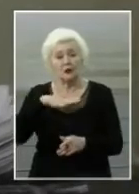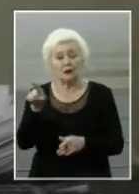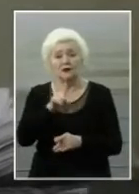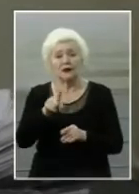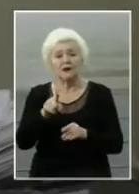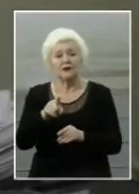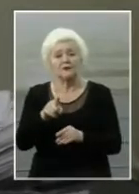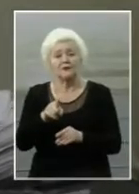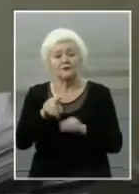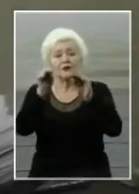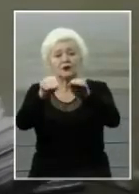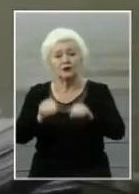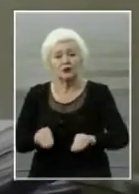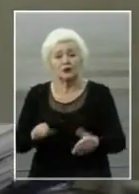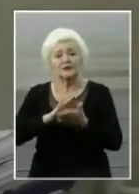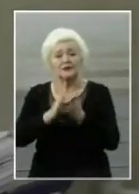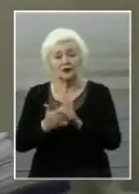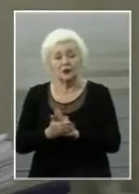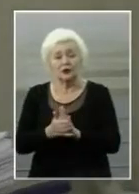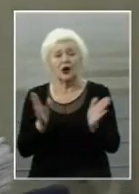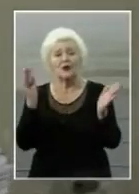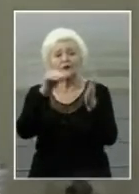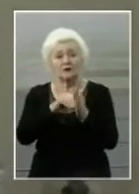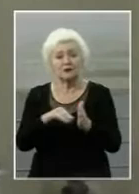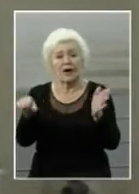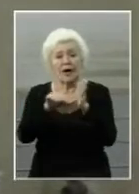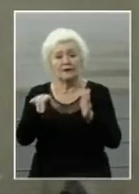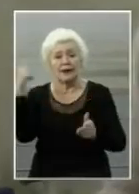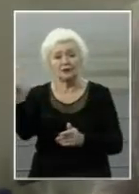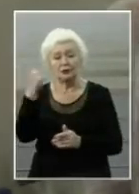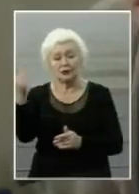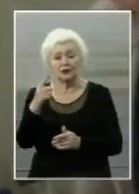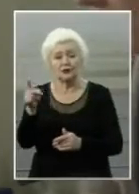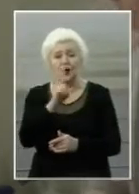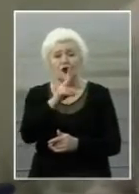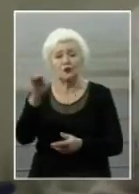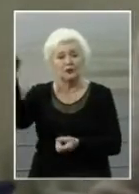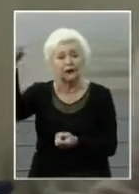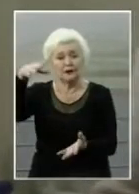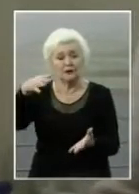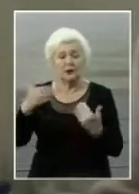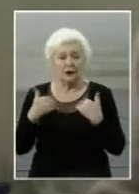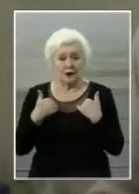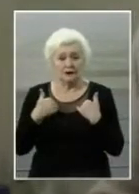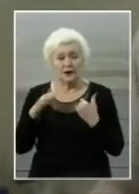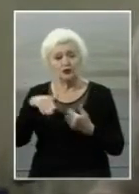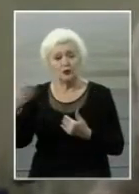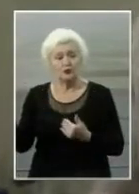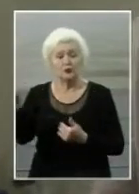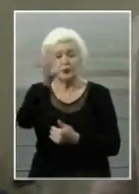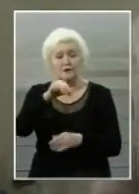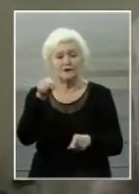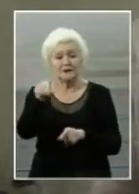укласти ці договори, встановити електролічильники та комунальне освітлення. З нашого боку всі